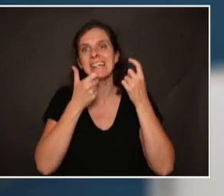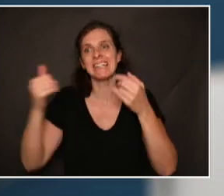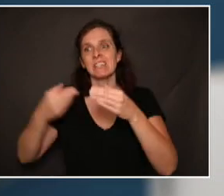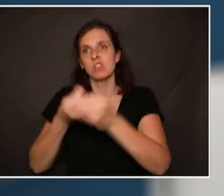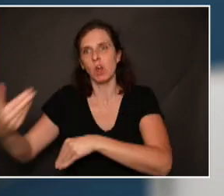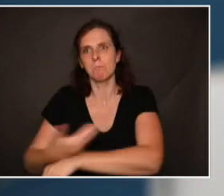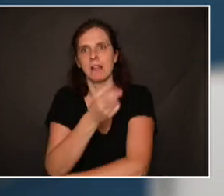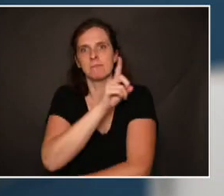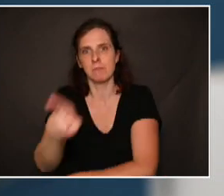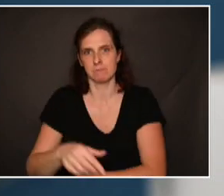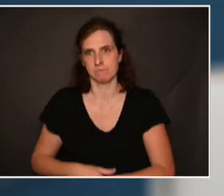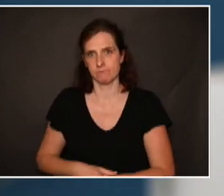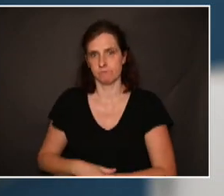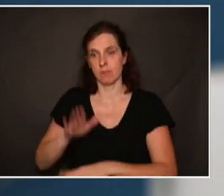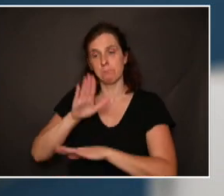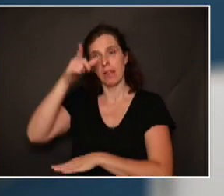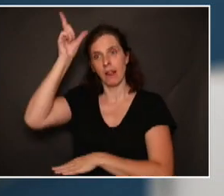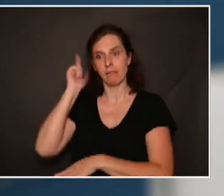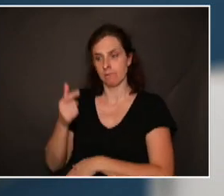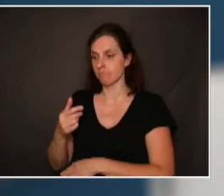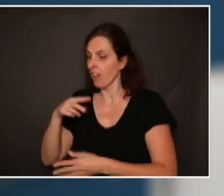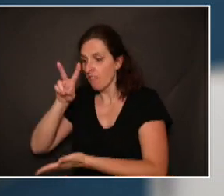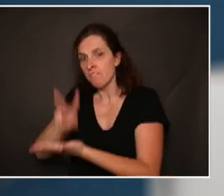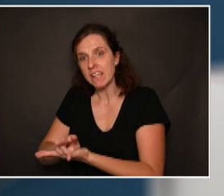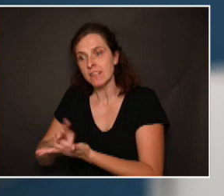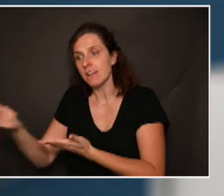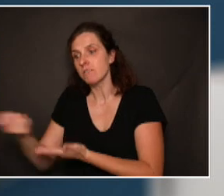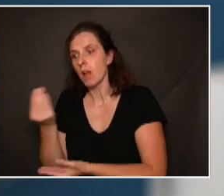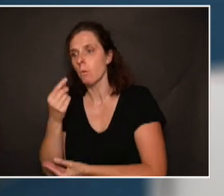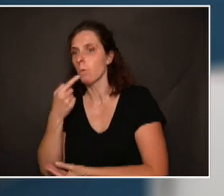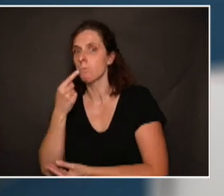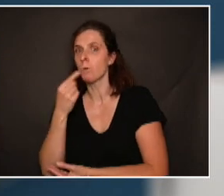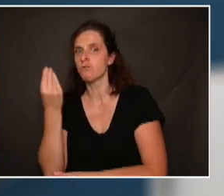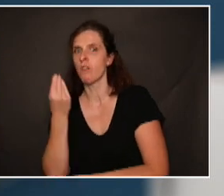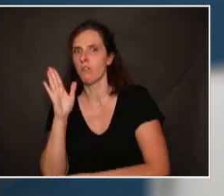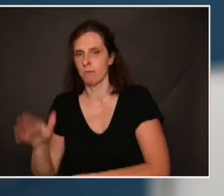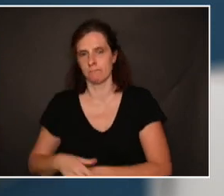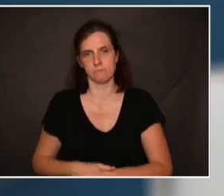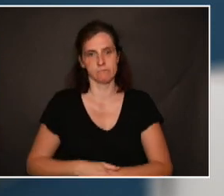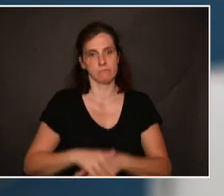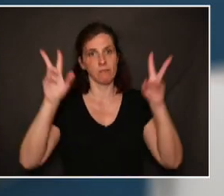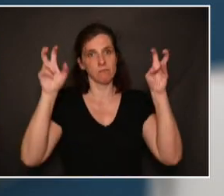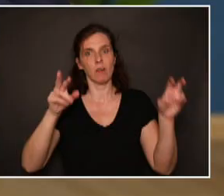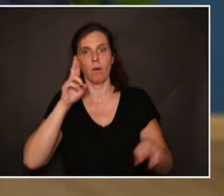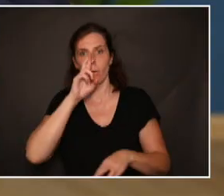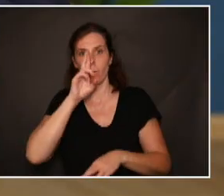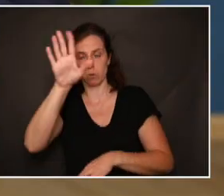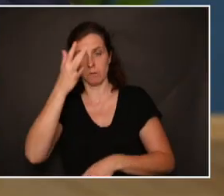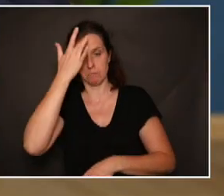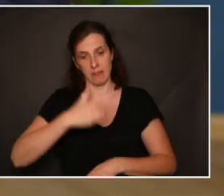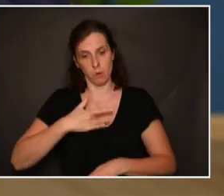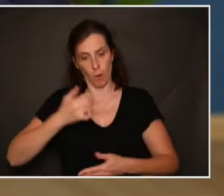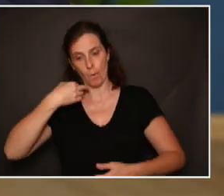« La vérité sort de la bouche des enfants ». Un proverbe russe « Si notre cœur est en